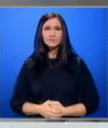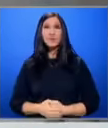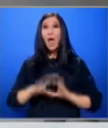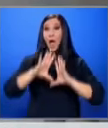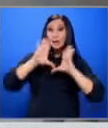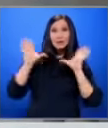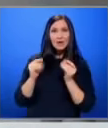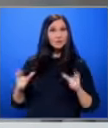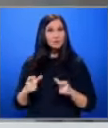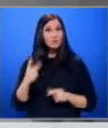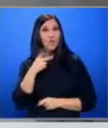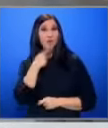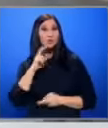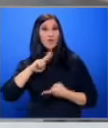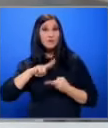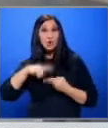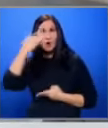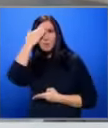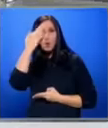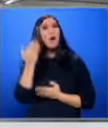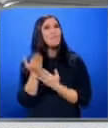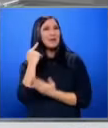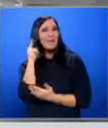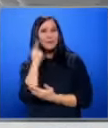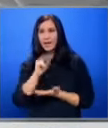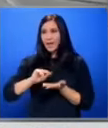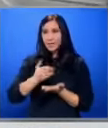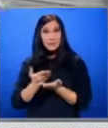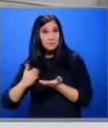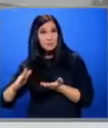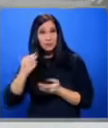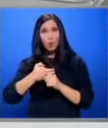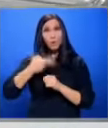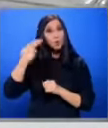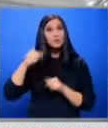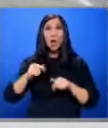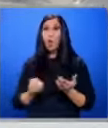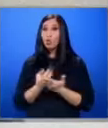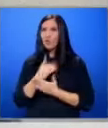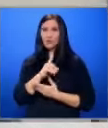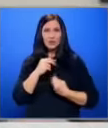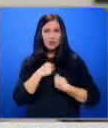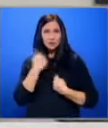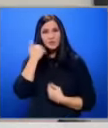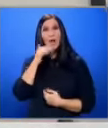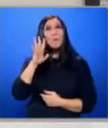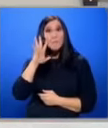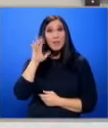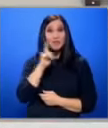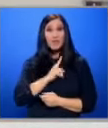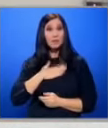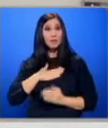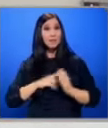Цялото семейство на 2 годишната Виктория е болно Само преди дни е била изписана от болницата Но сега отново не се чувства добре Пет дена вече сме с